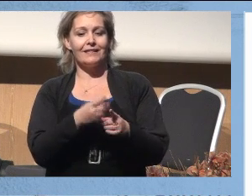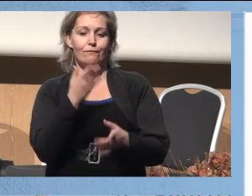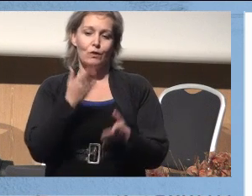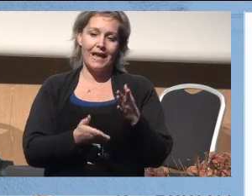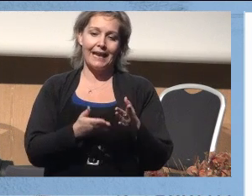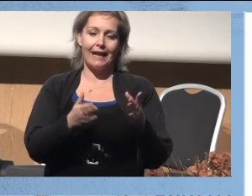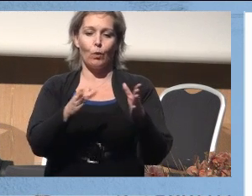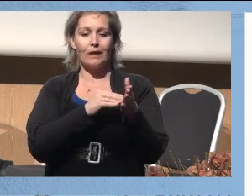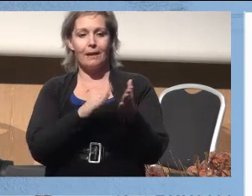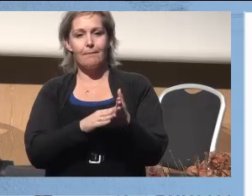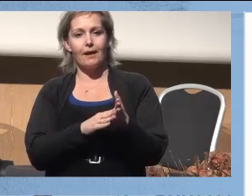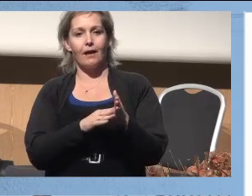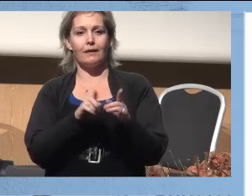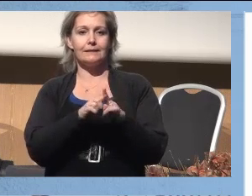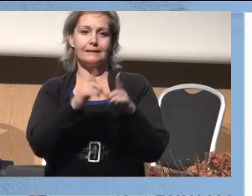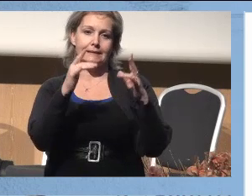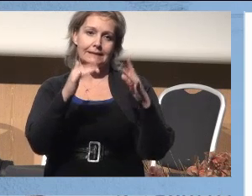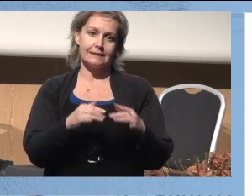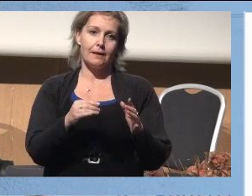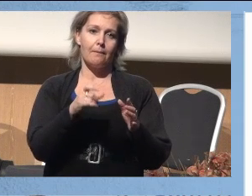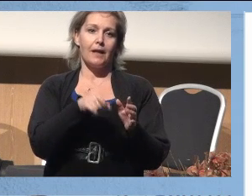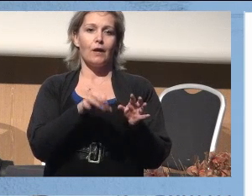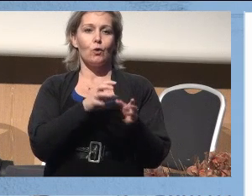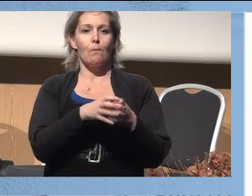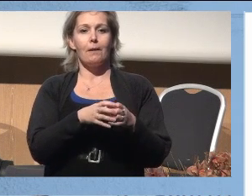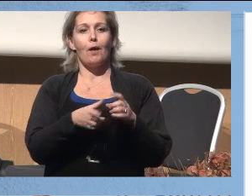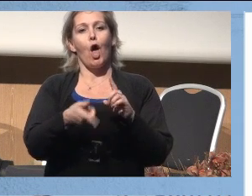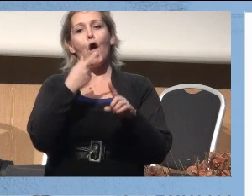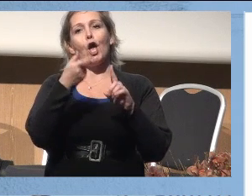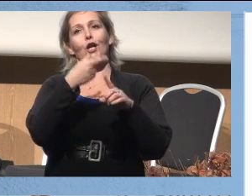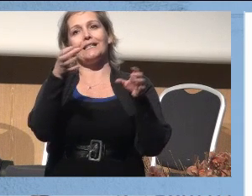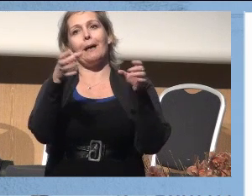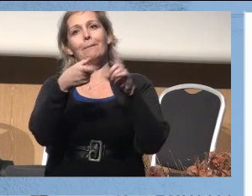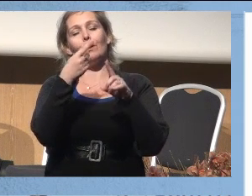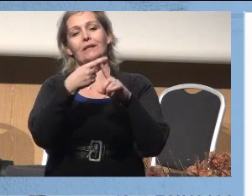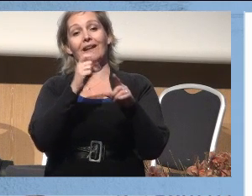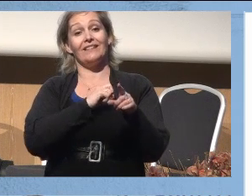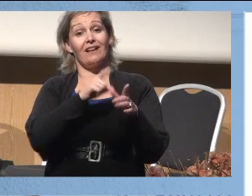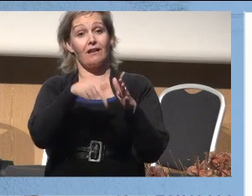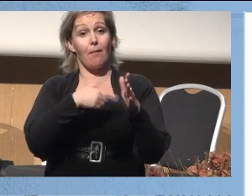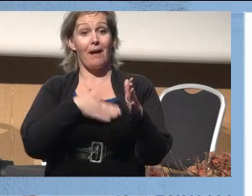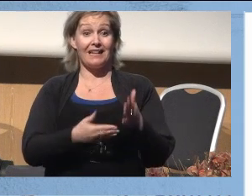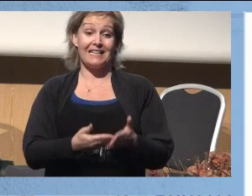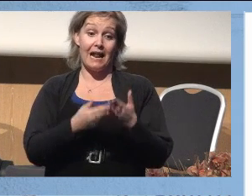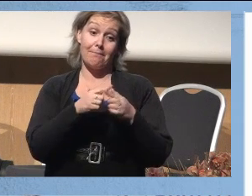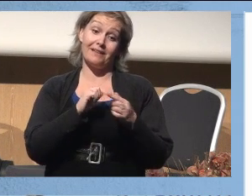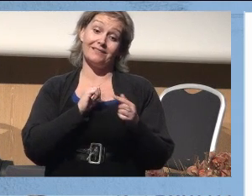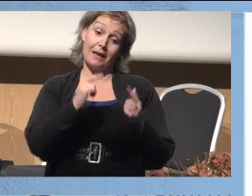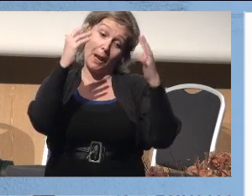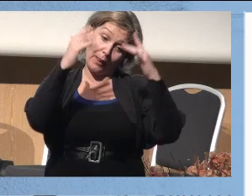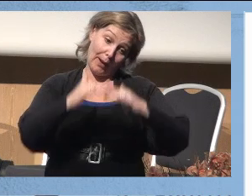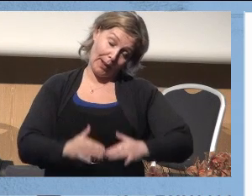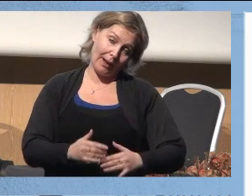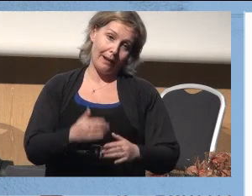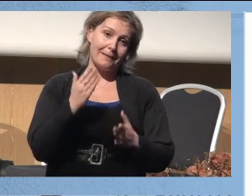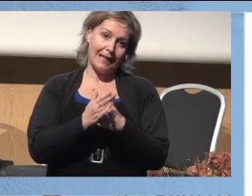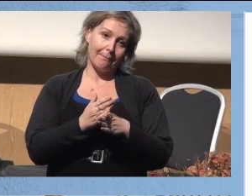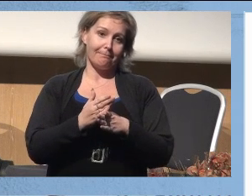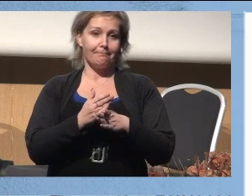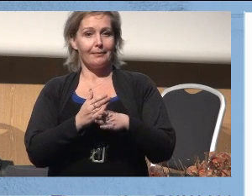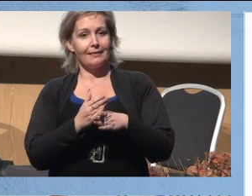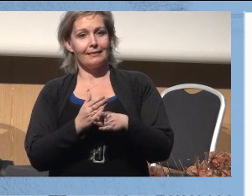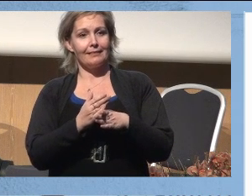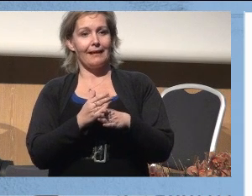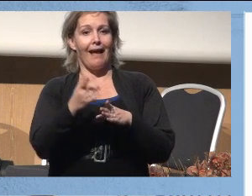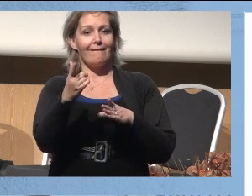Vurderingen konkluderer med at du ikke tilhører pasientgruppen med høyest prioritet. Du har derfor ikke krav på helsehjelp fra spesialisthelsetjenesten innen bestemt